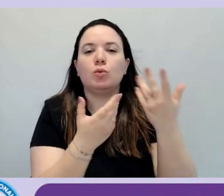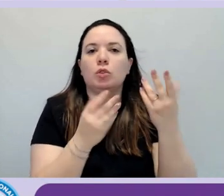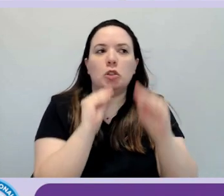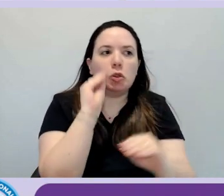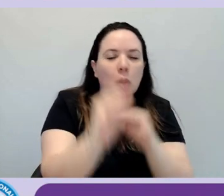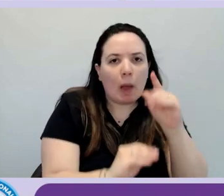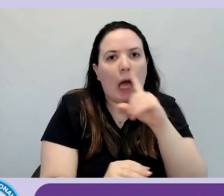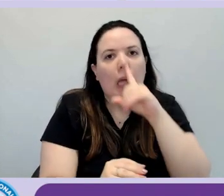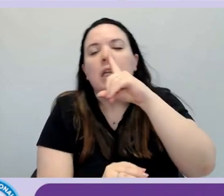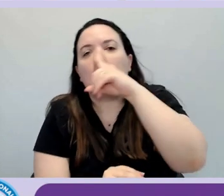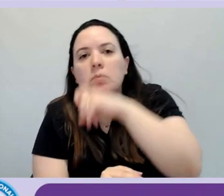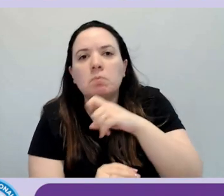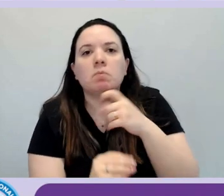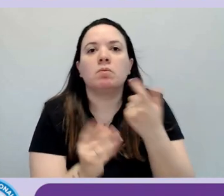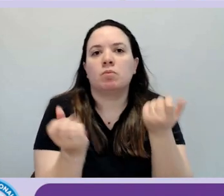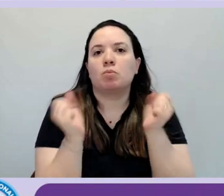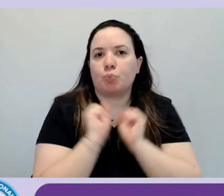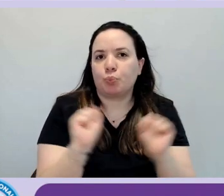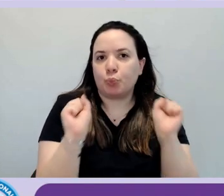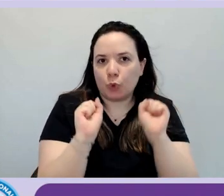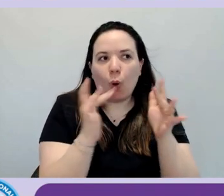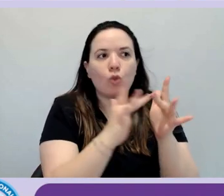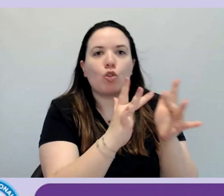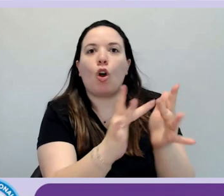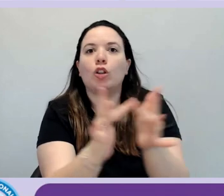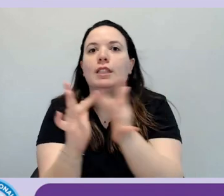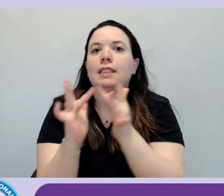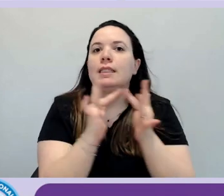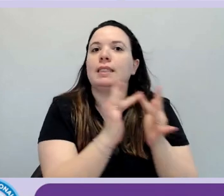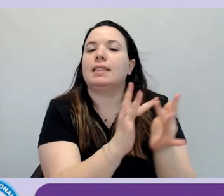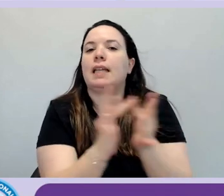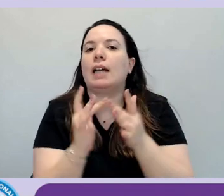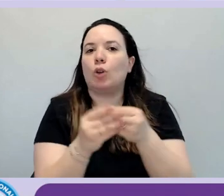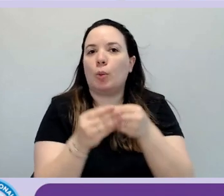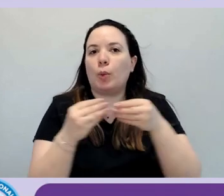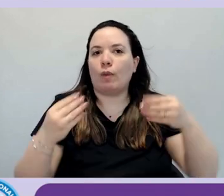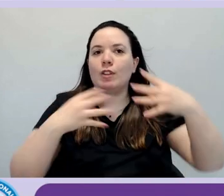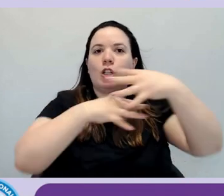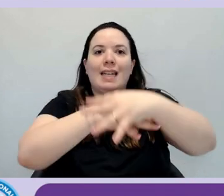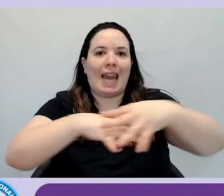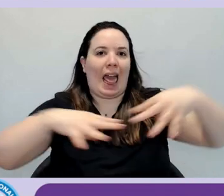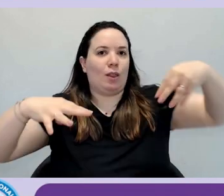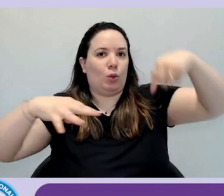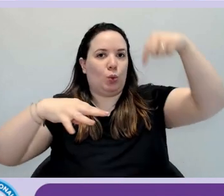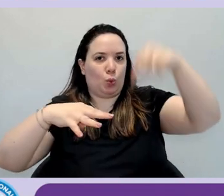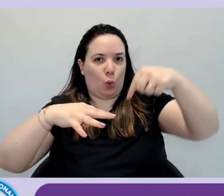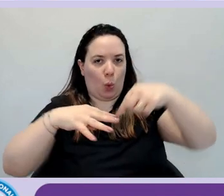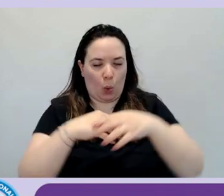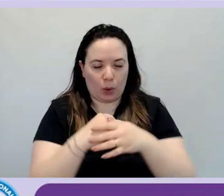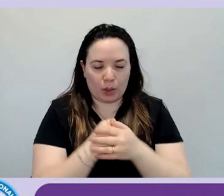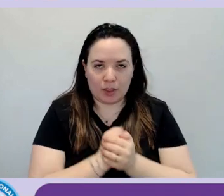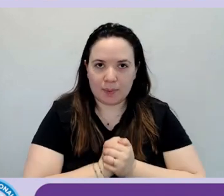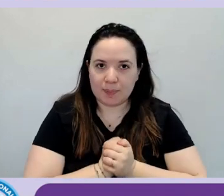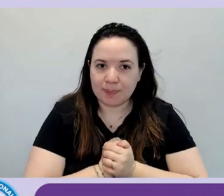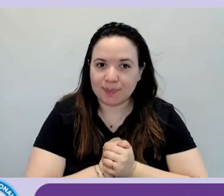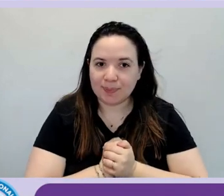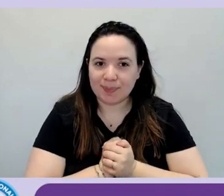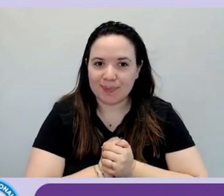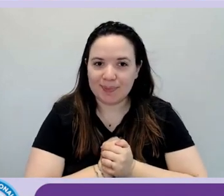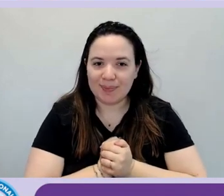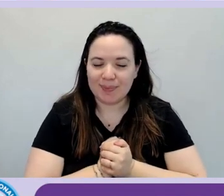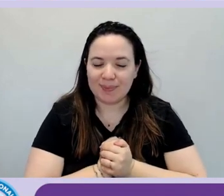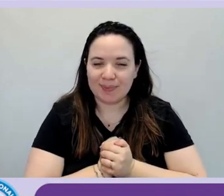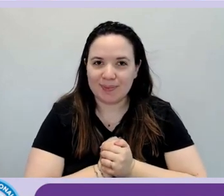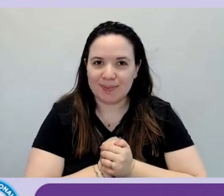ed entrare, diciamo, in collegamento con il network di professionisti che sta supportando questa iniziativa.